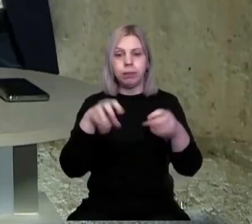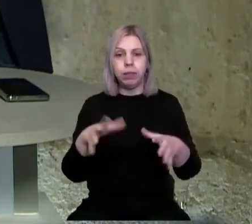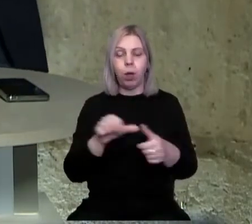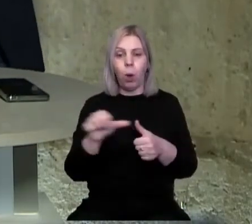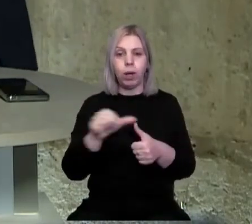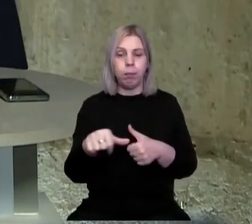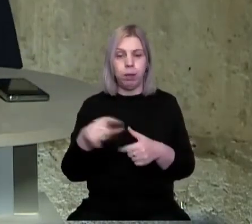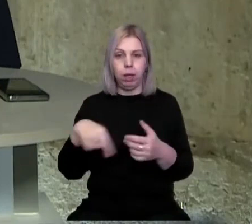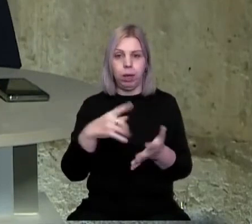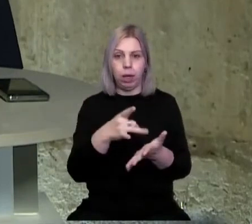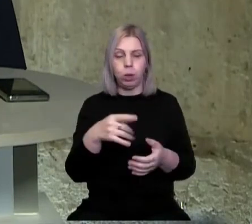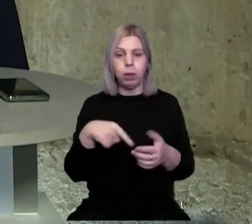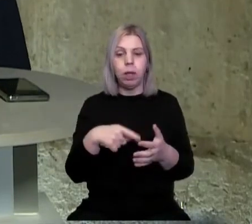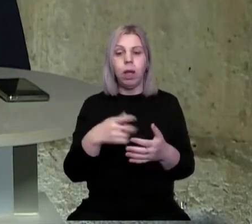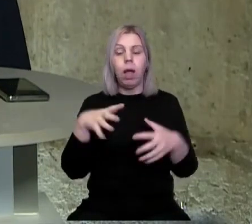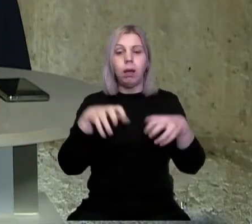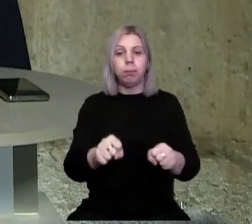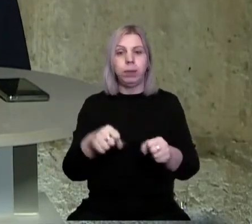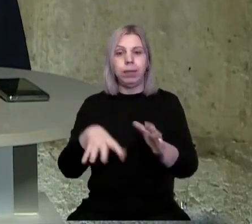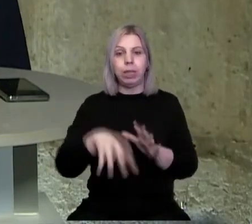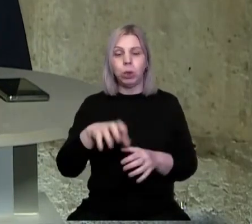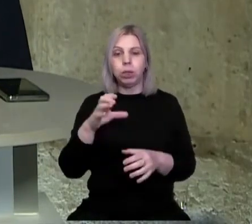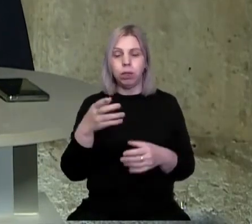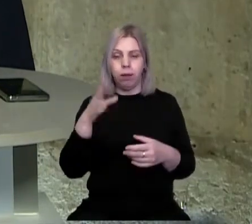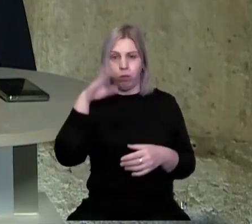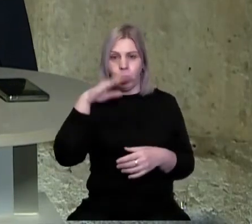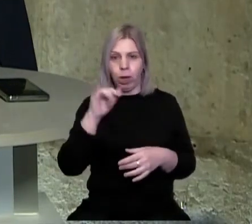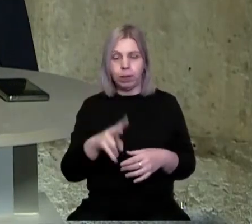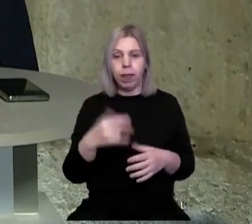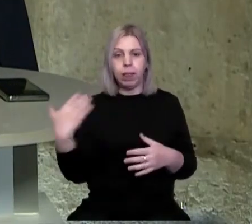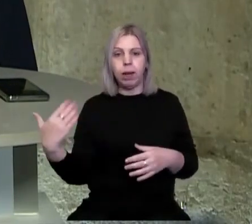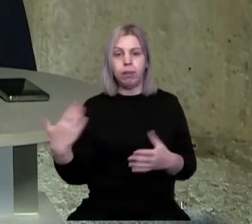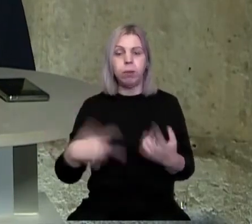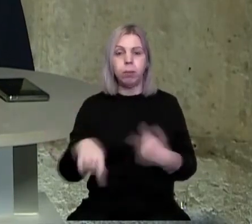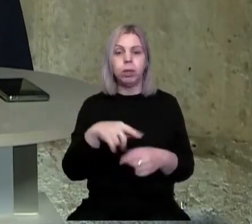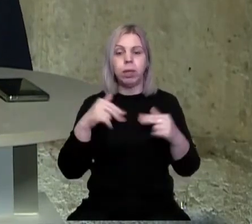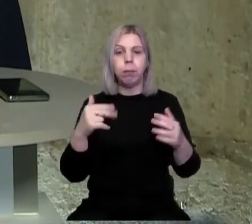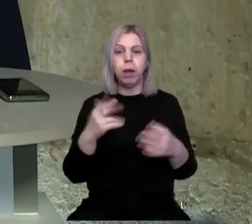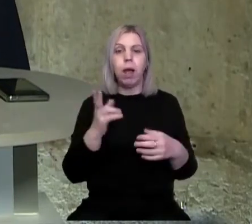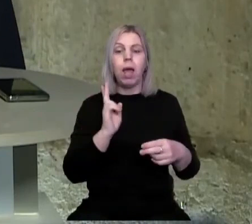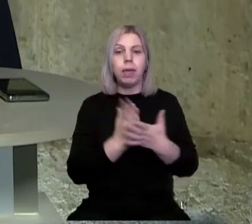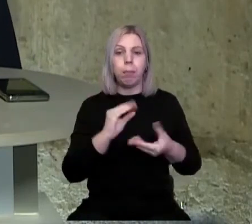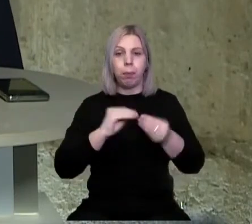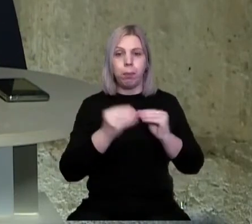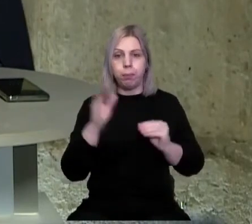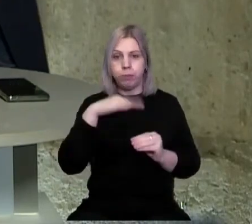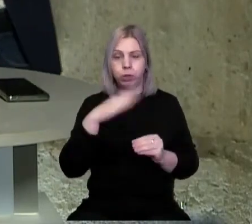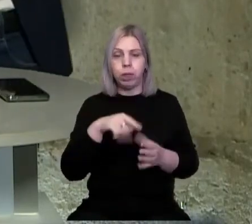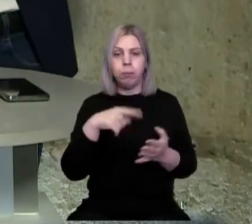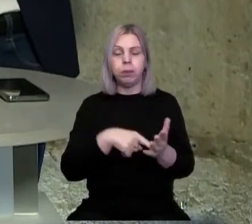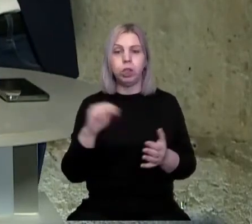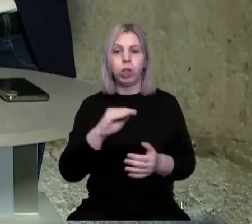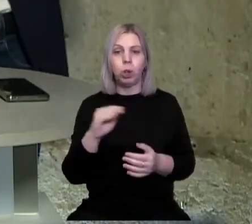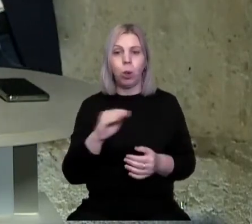окремі райони міста. Знеструмлена одна з насосних станцій водоканалу. На лівому березі Дніпра перебої з водою. Міський голова